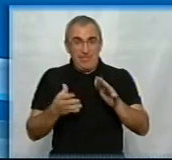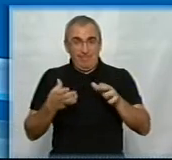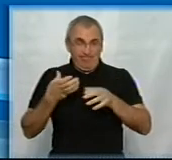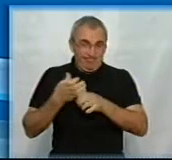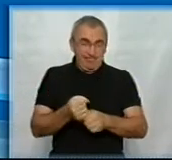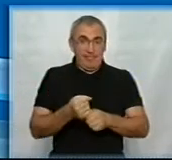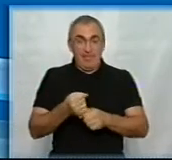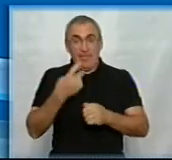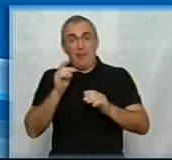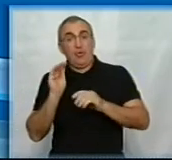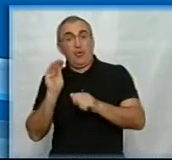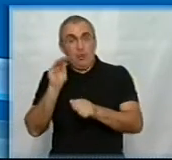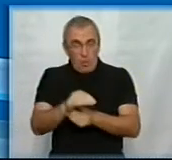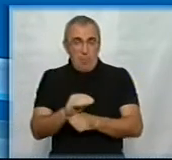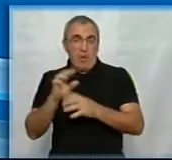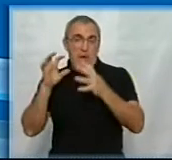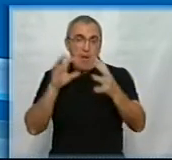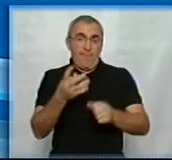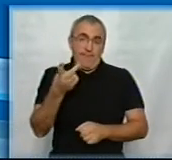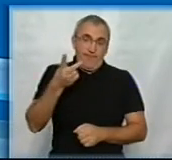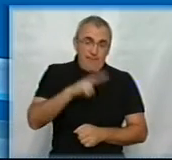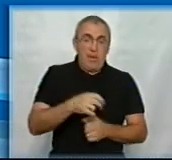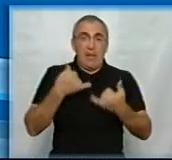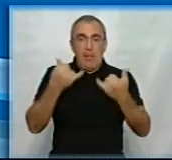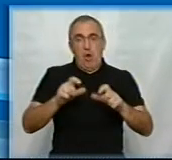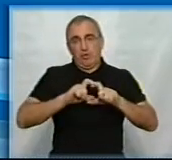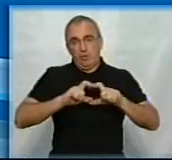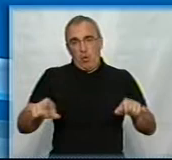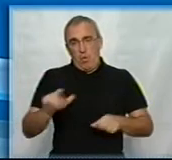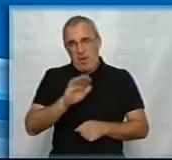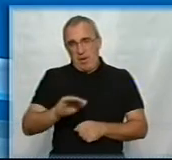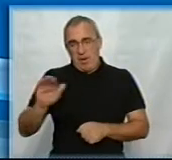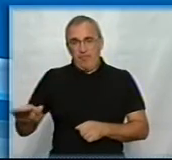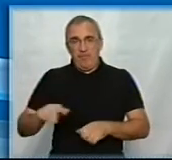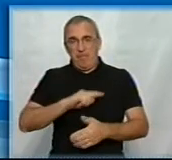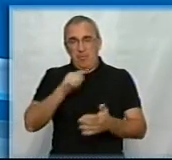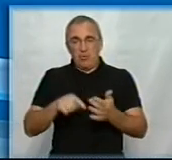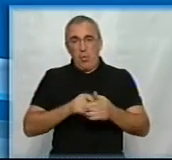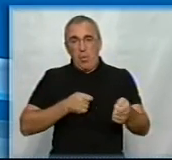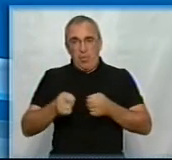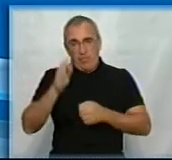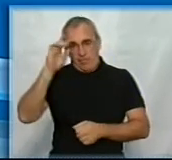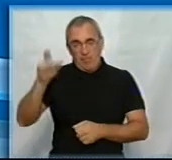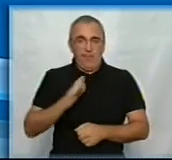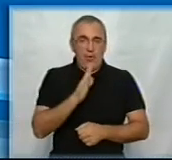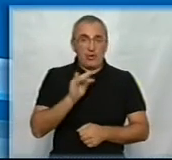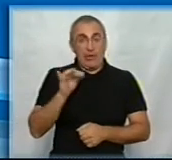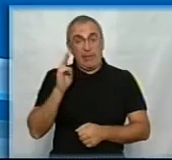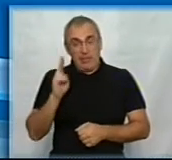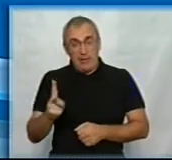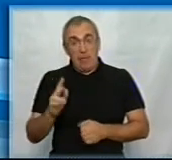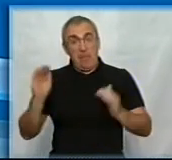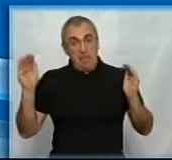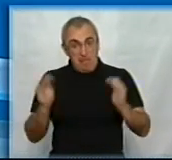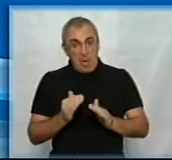напередодні постили два додаткові автобуси для школярів, розповів начальник міського управління транспорту Віктор Житник. Чи зменшилися